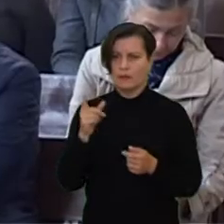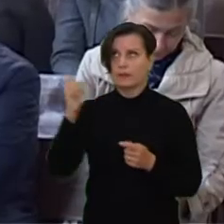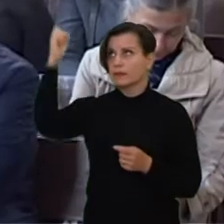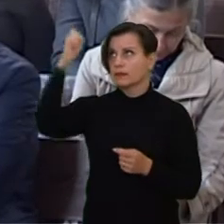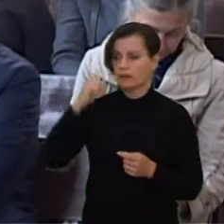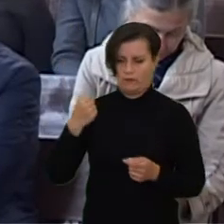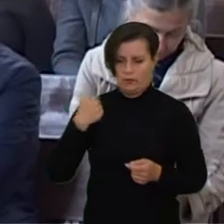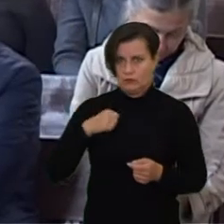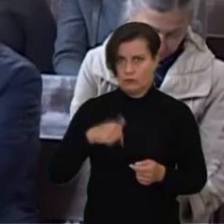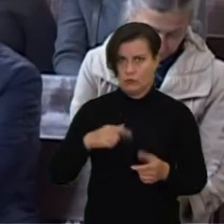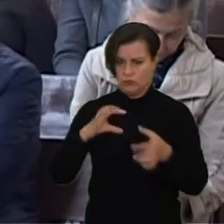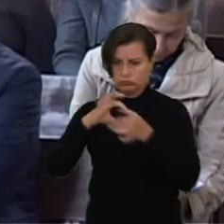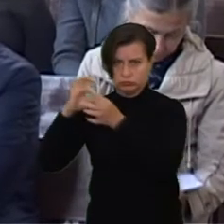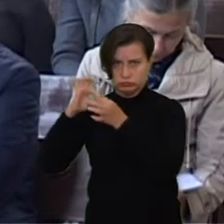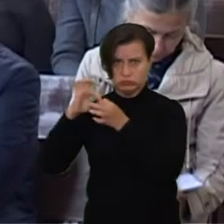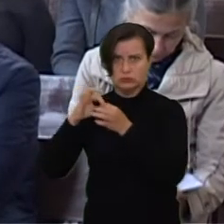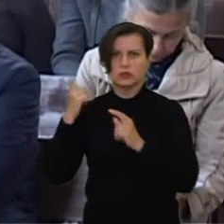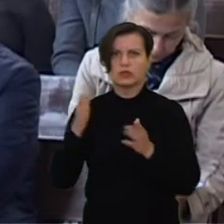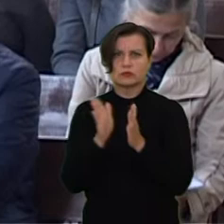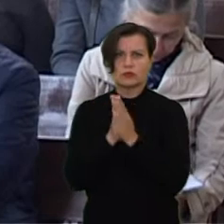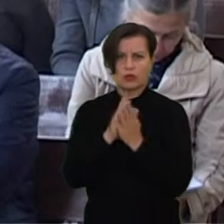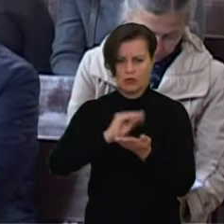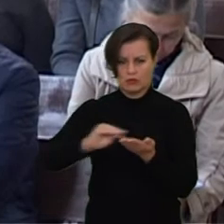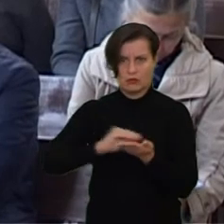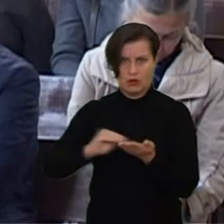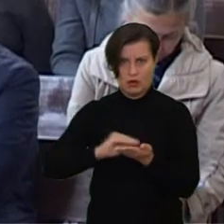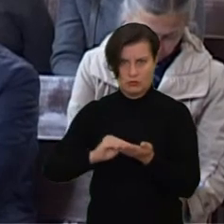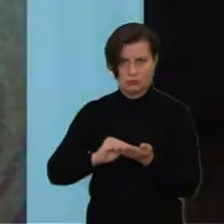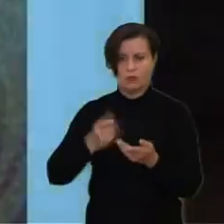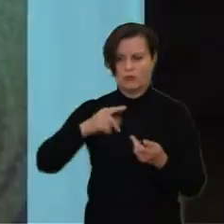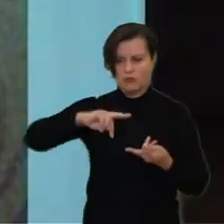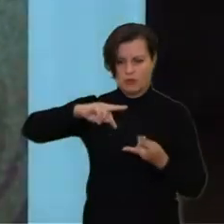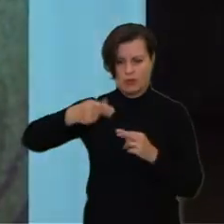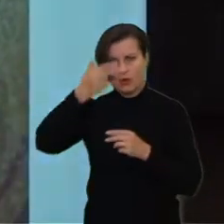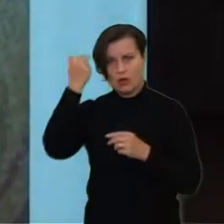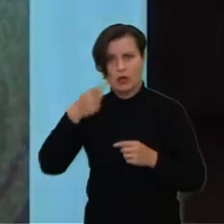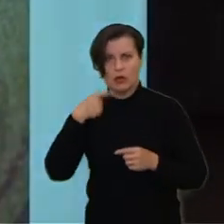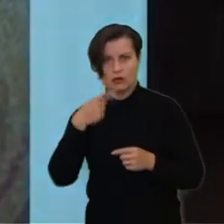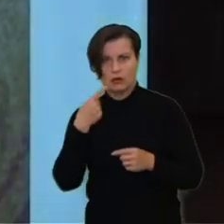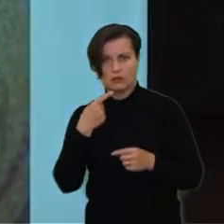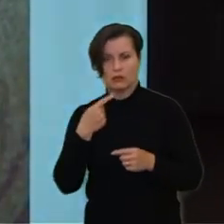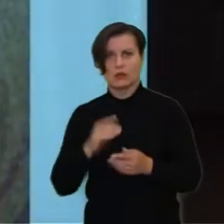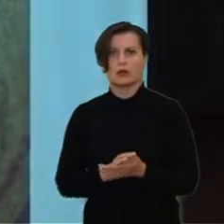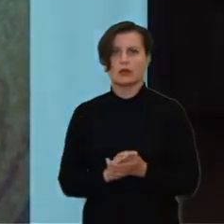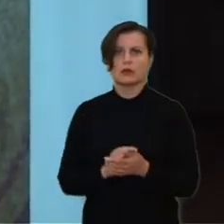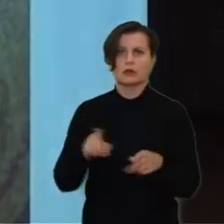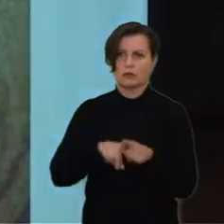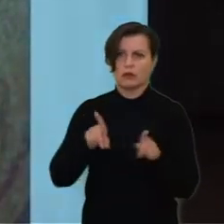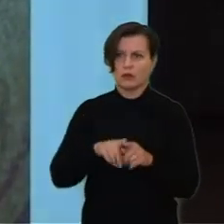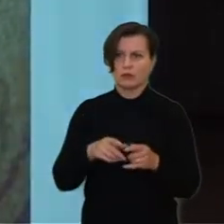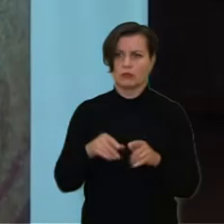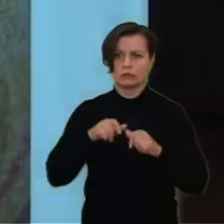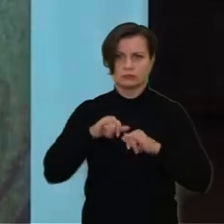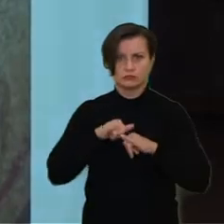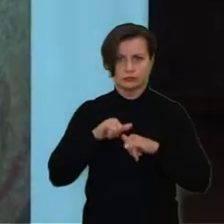grandis, kurį jungia dievą ir žmogų, tai yra švento rašto ateimas į visuomenę, tiek kalbant apie jo vertimą į lietuvių